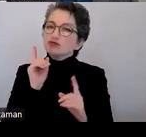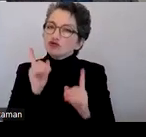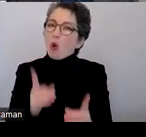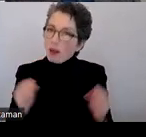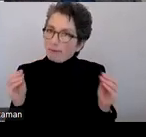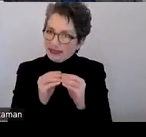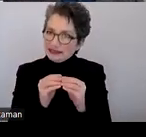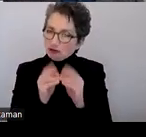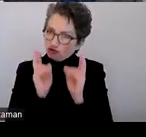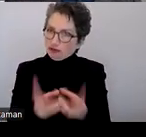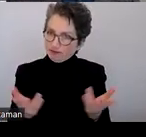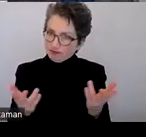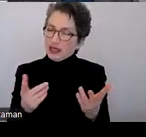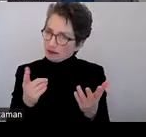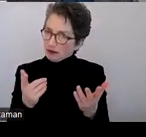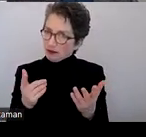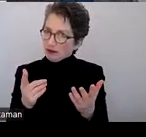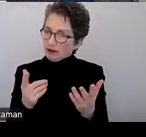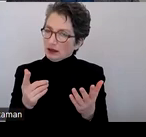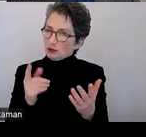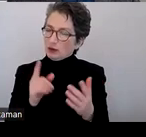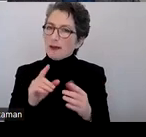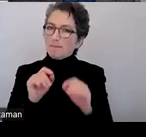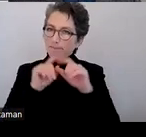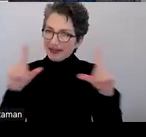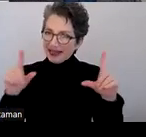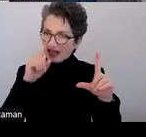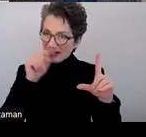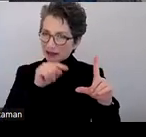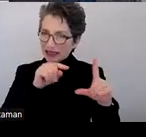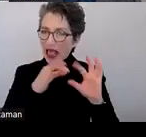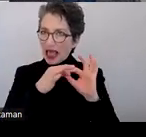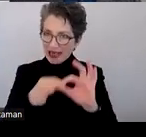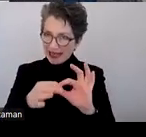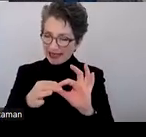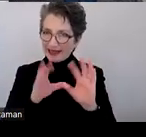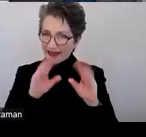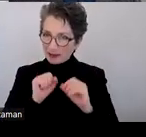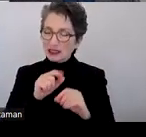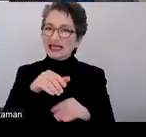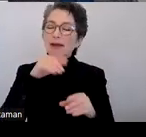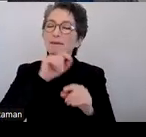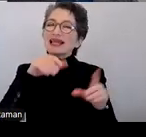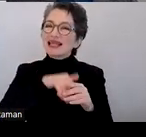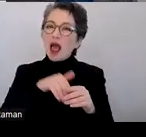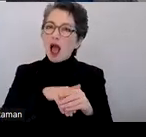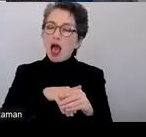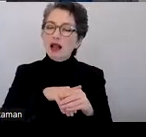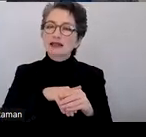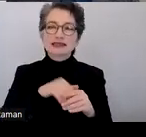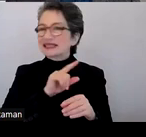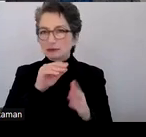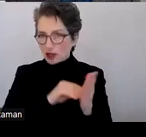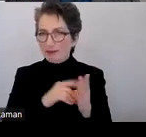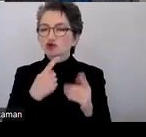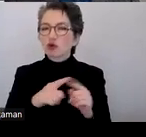dazu, dass wenn man ein Bild als Link verwendet, dann sollte man nicht den Inhalt des Bildes beschreiben, sondern wohin der Link führt.